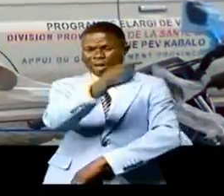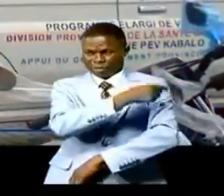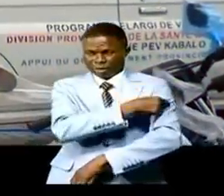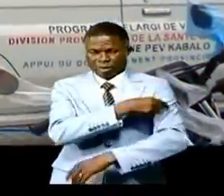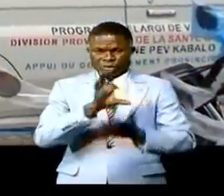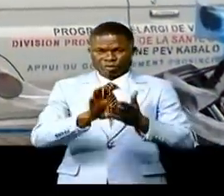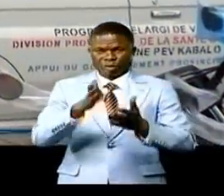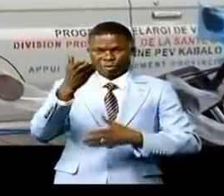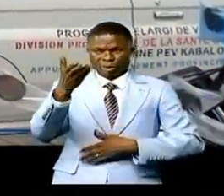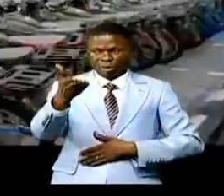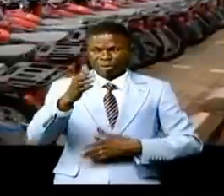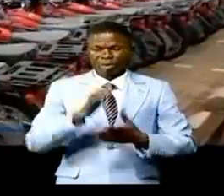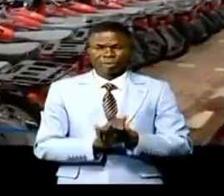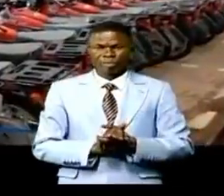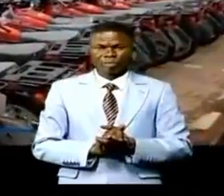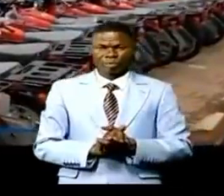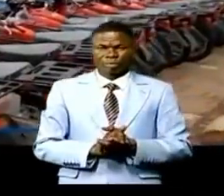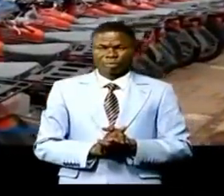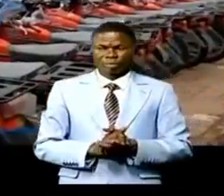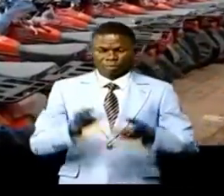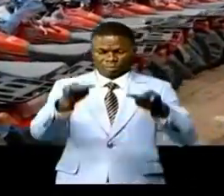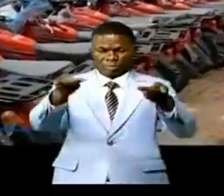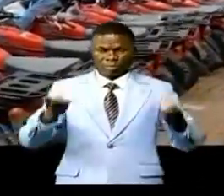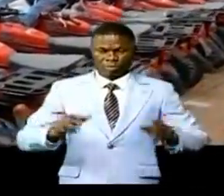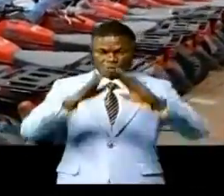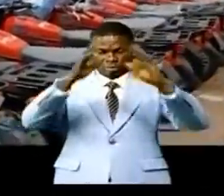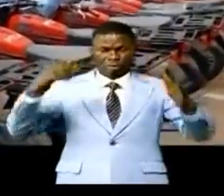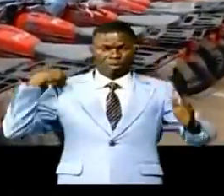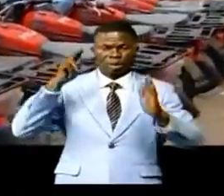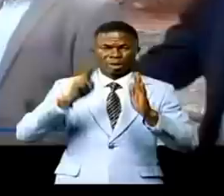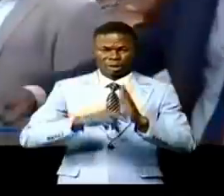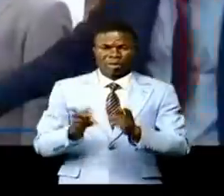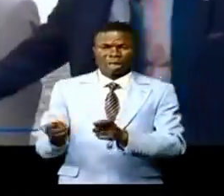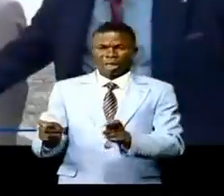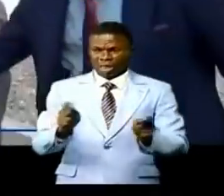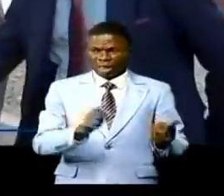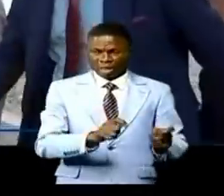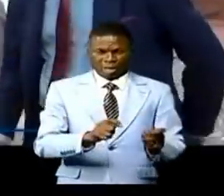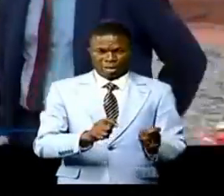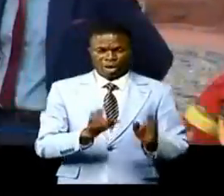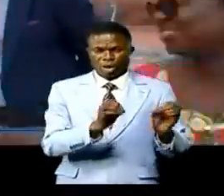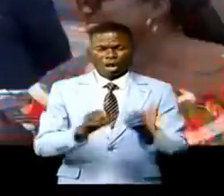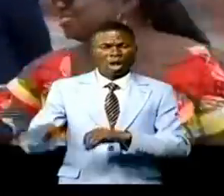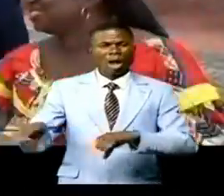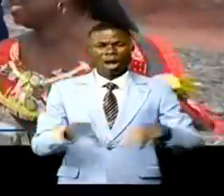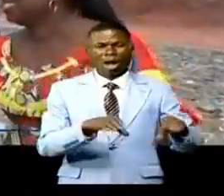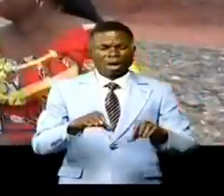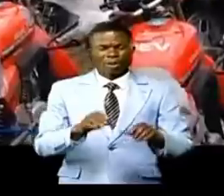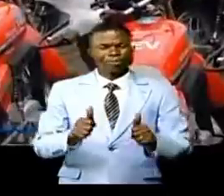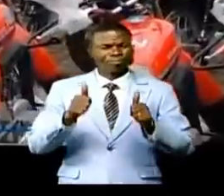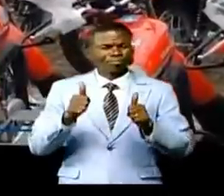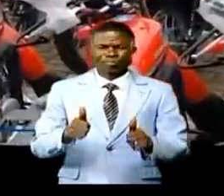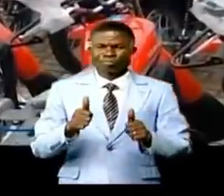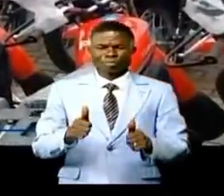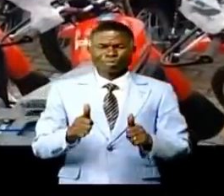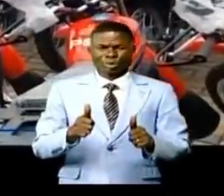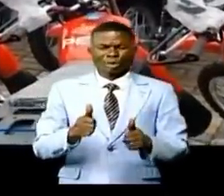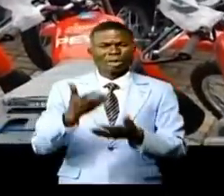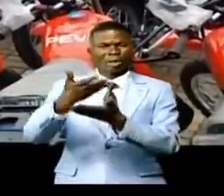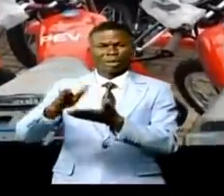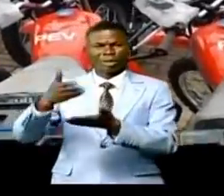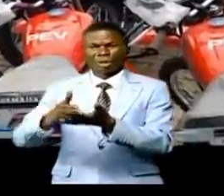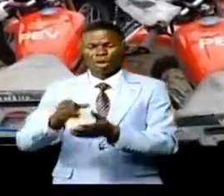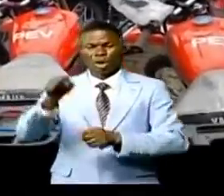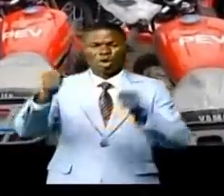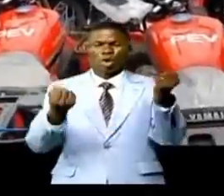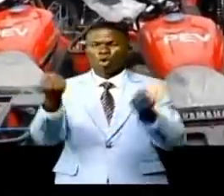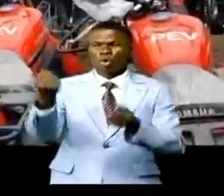février 2022, l'esplanade du bâtiment du gouverneur du Tanganyika a abrité une cérémonie hors des communs consistant à distribuer des engins